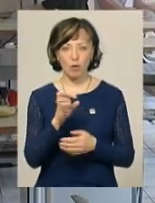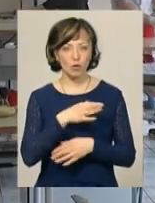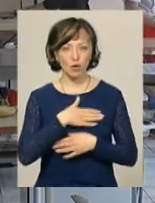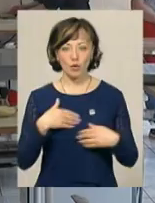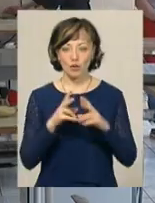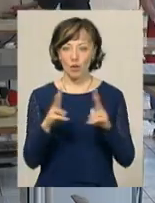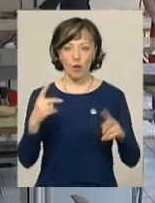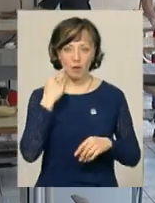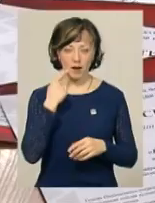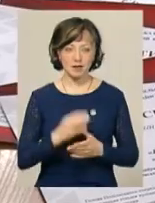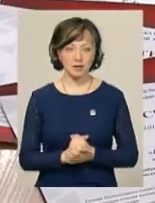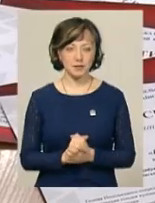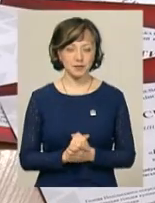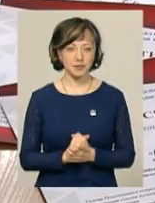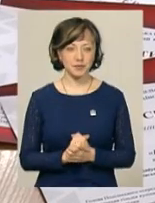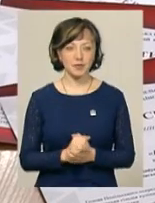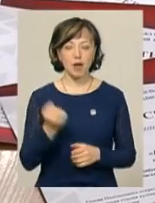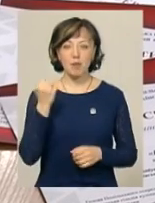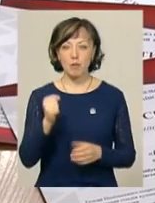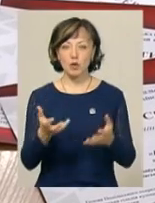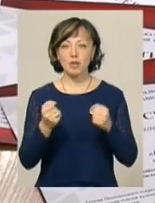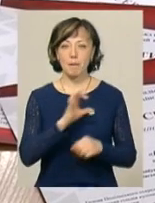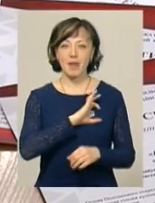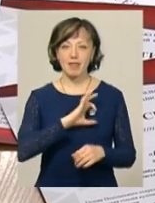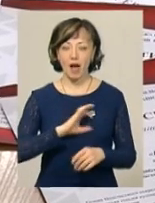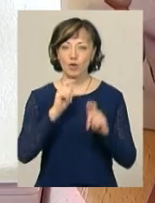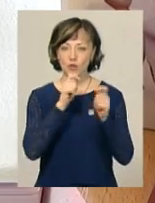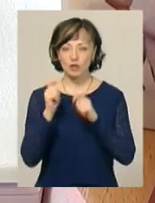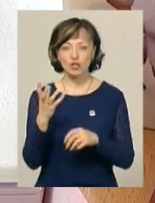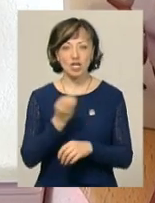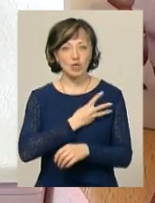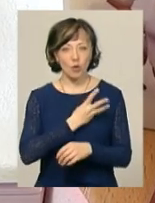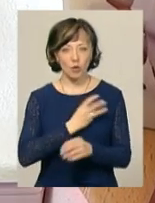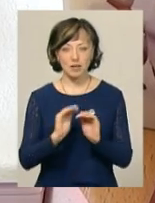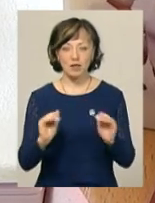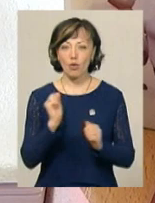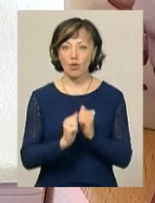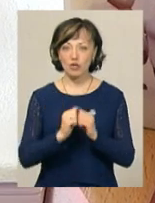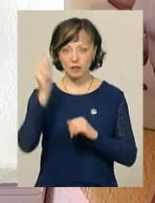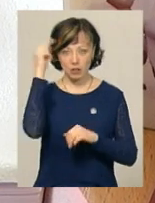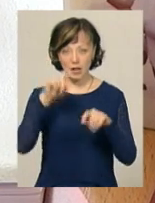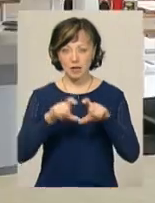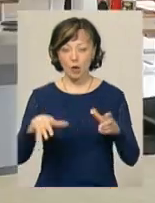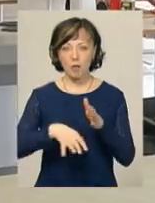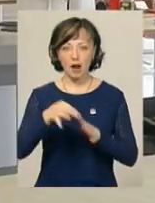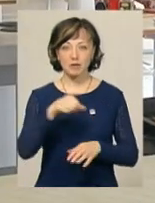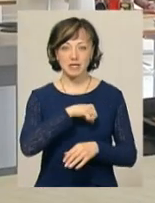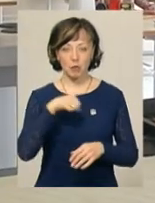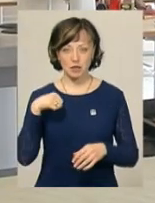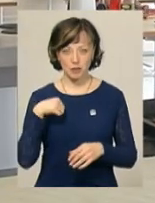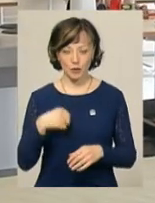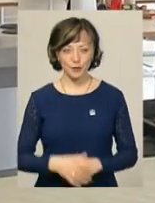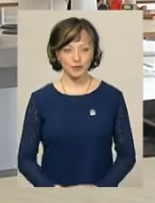хочемо нікого образити. Приможці отримують медалі та сувеніри. Як ще заохотити учнів, кожен навчальний заклад обиратиме самостійно.